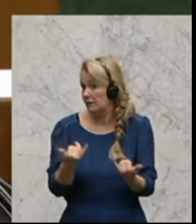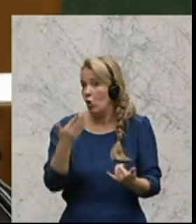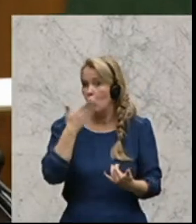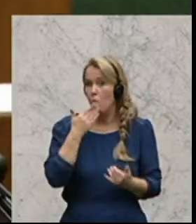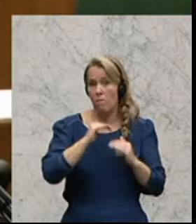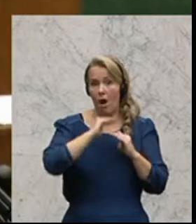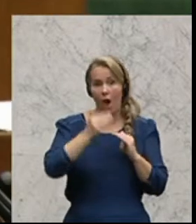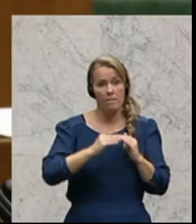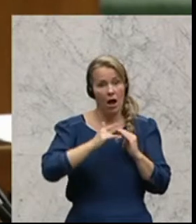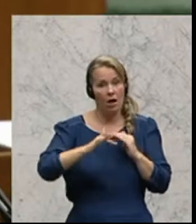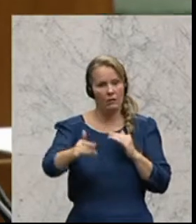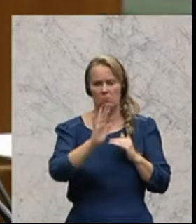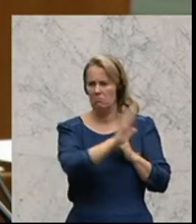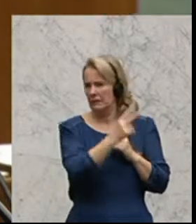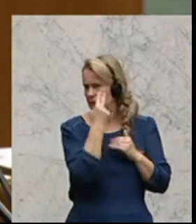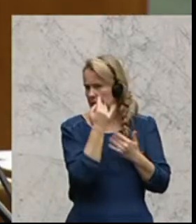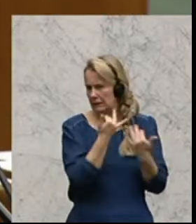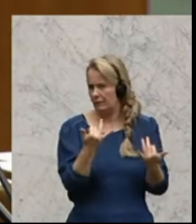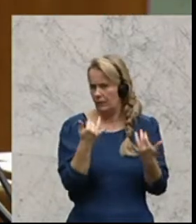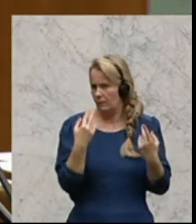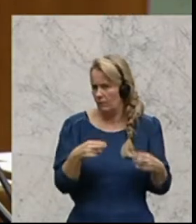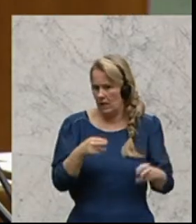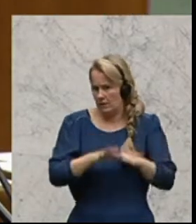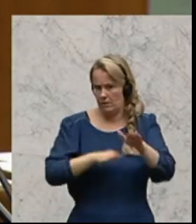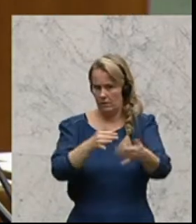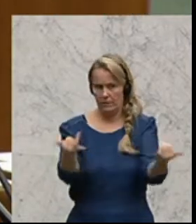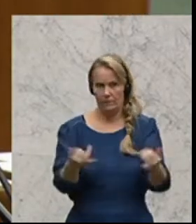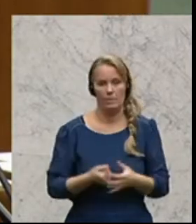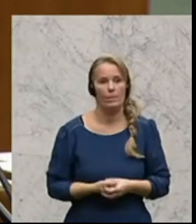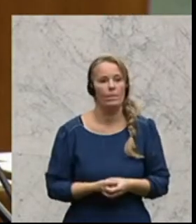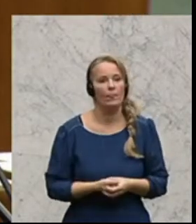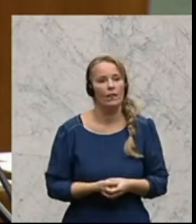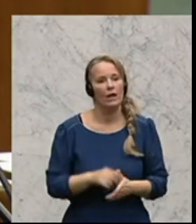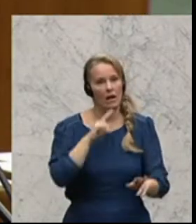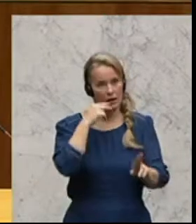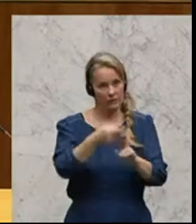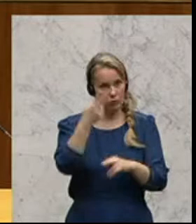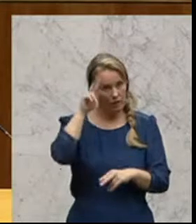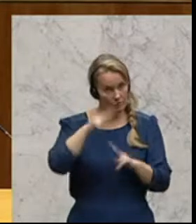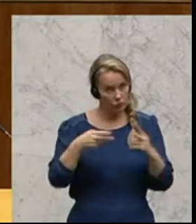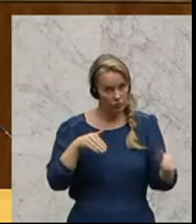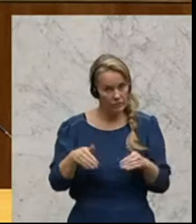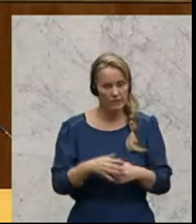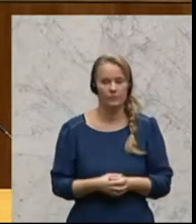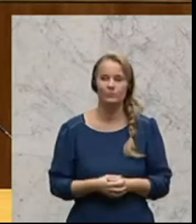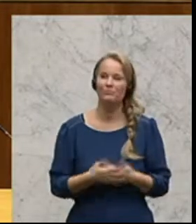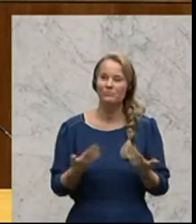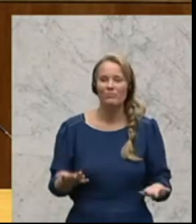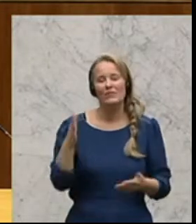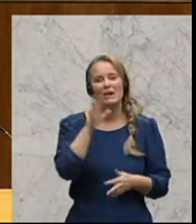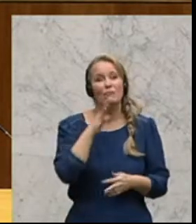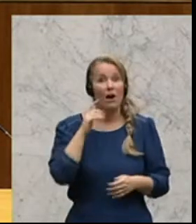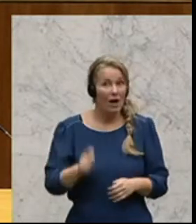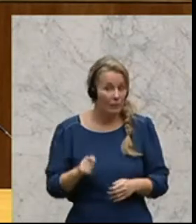Hypoalpe Adria und wie sehen Sie nun aus Ihrer Sicht die weiteren Schritte? Herr Bundesminister. Frau Abgeordnete, ich